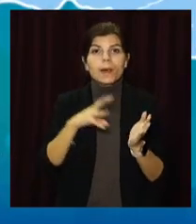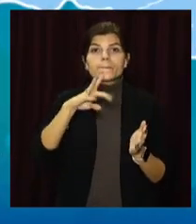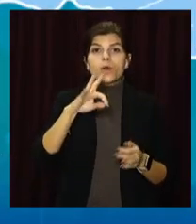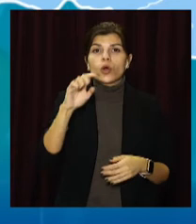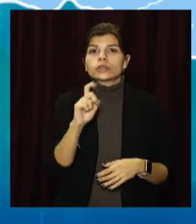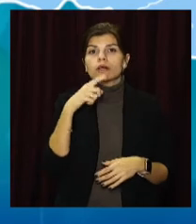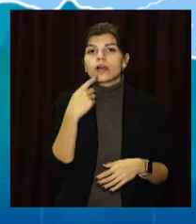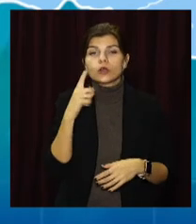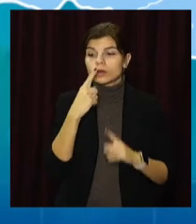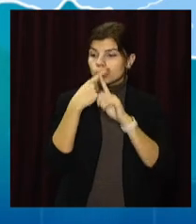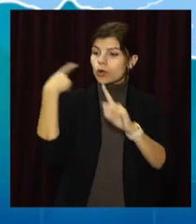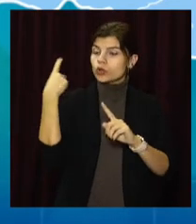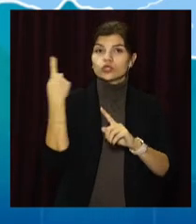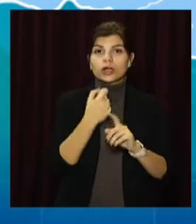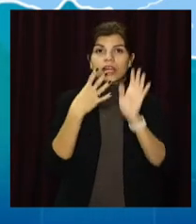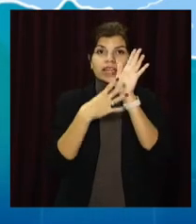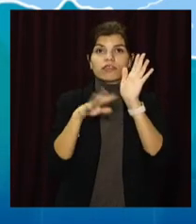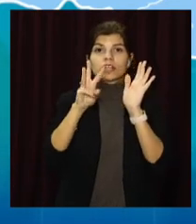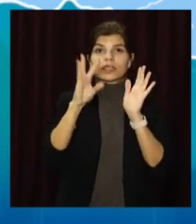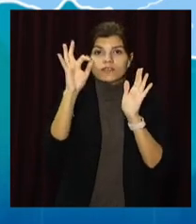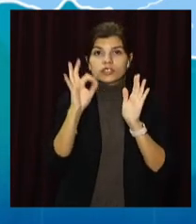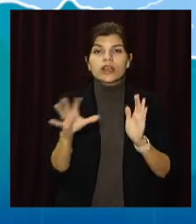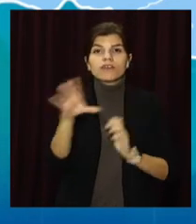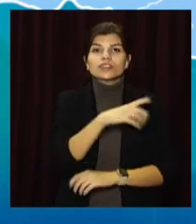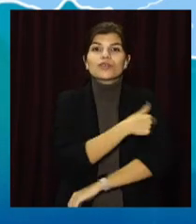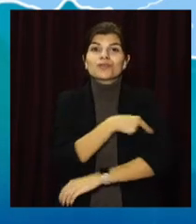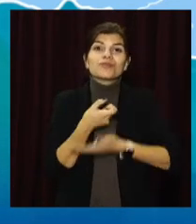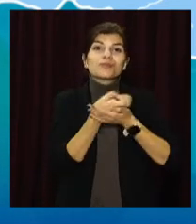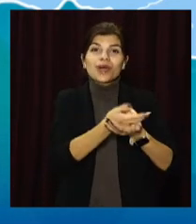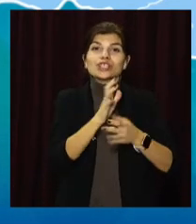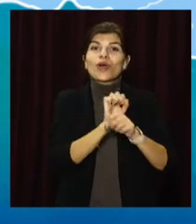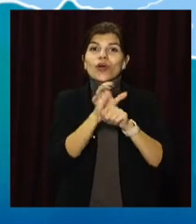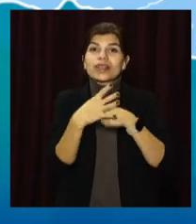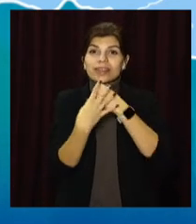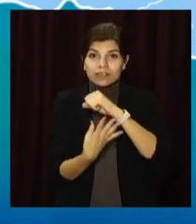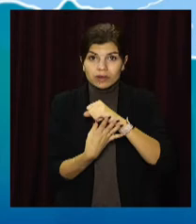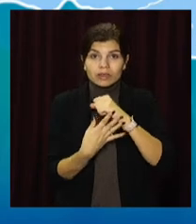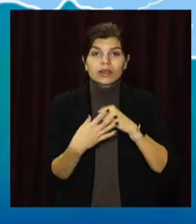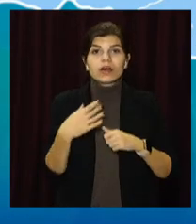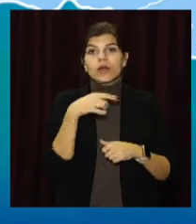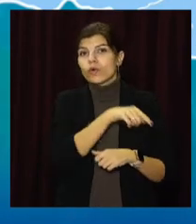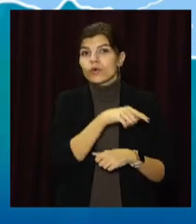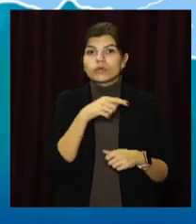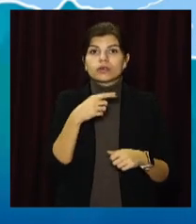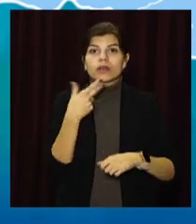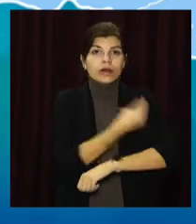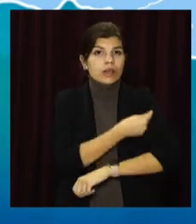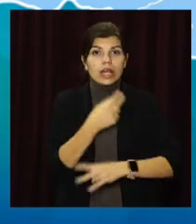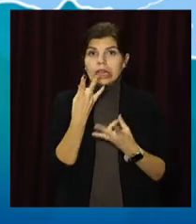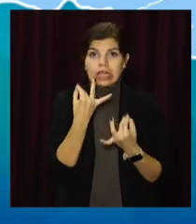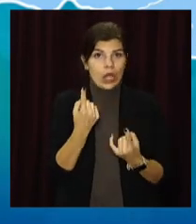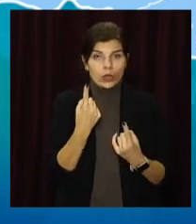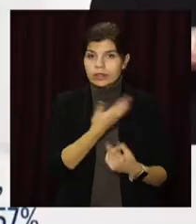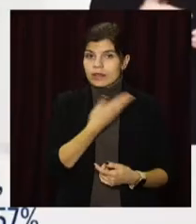кажуть, за минулий тиждень 93% всіх госпіталізованих із COVID-19 не мали жодної дози щеплення.